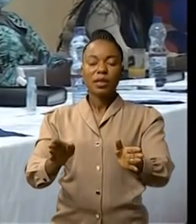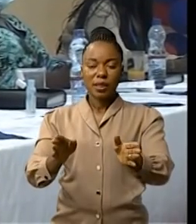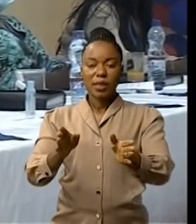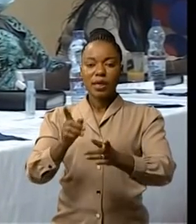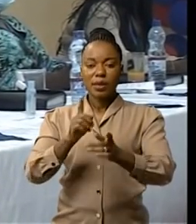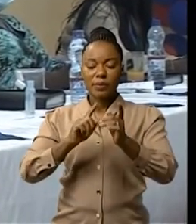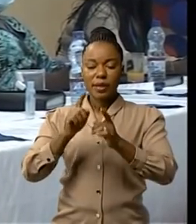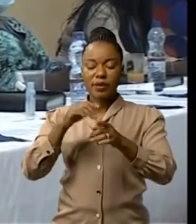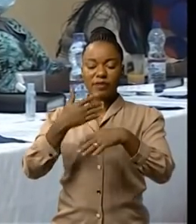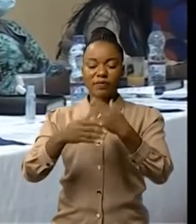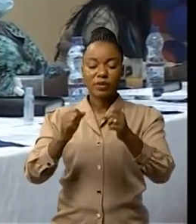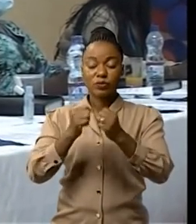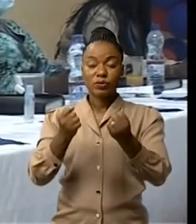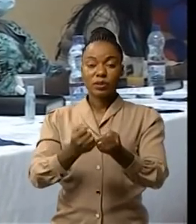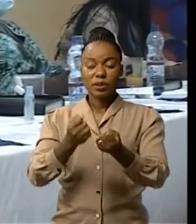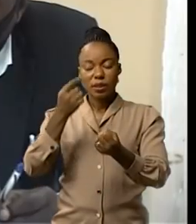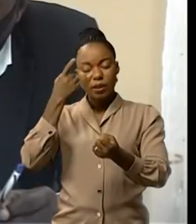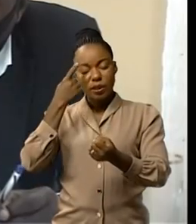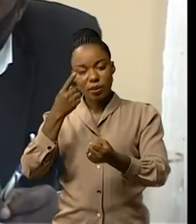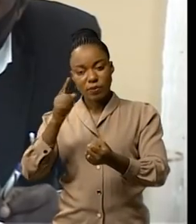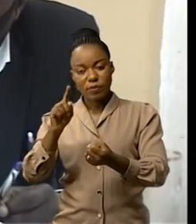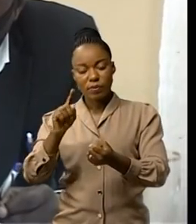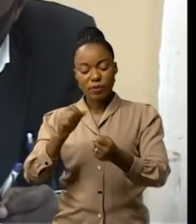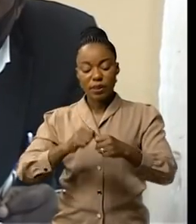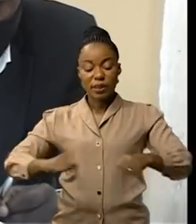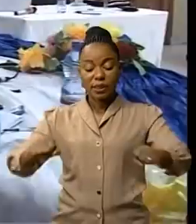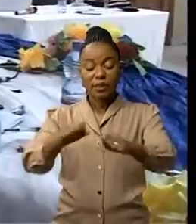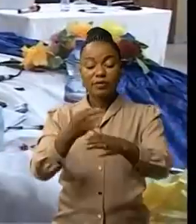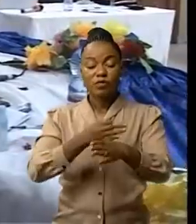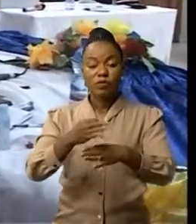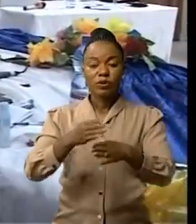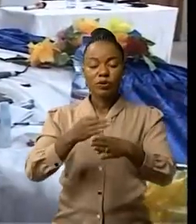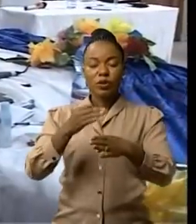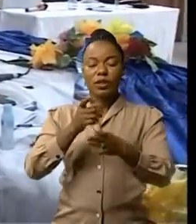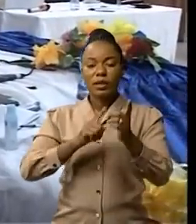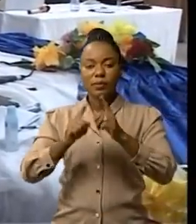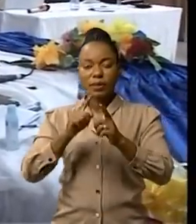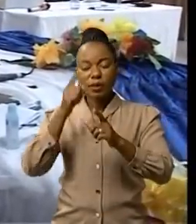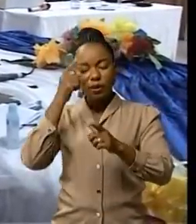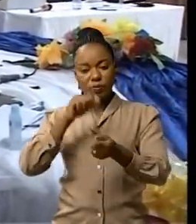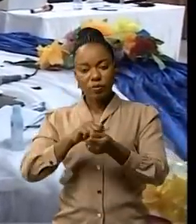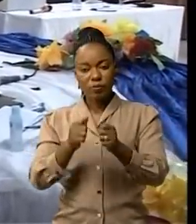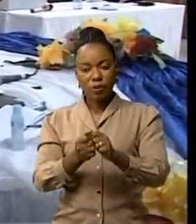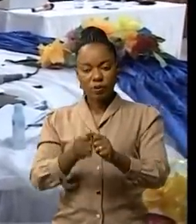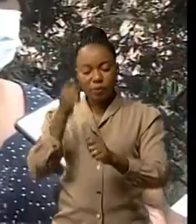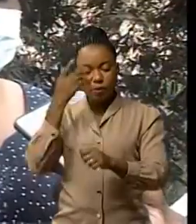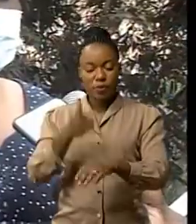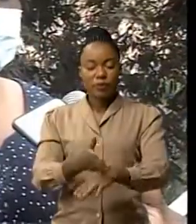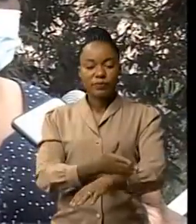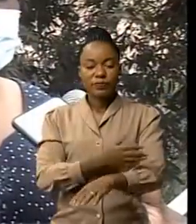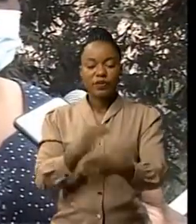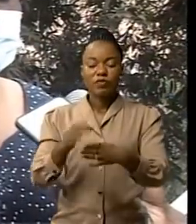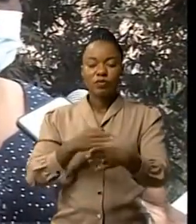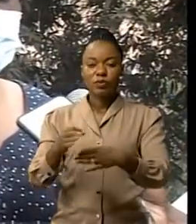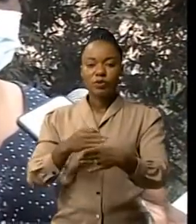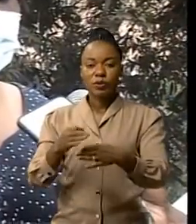du ministère des affaires sociales circonstruit le cadre de cette formation et évoque les défis à rélever La formation est dispensée